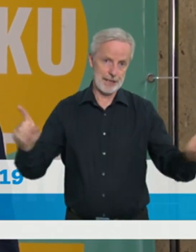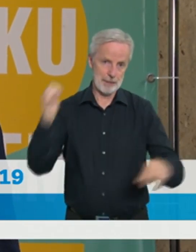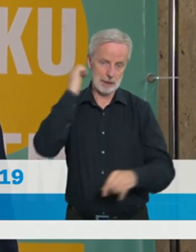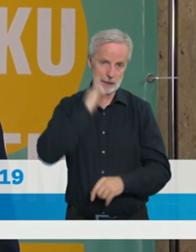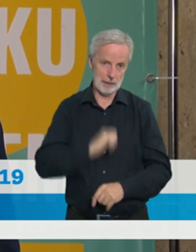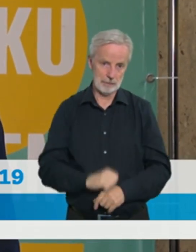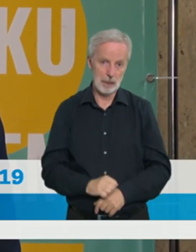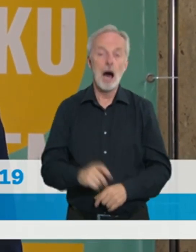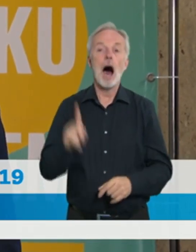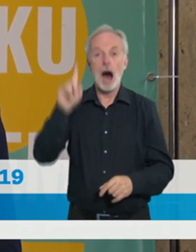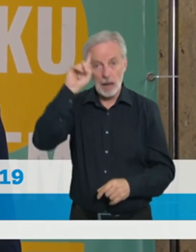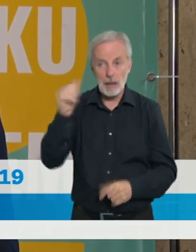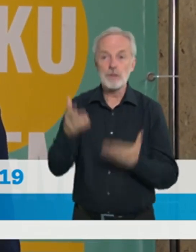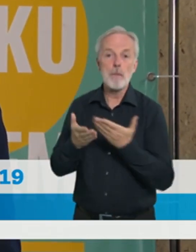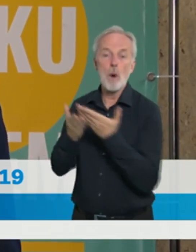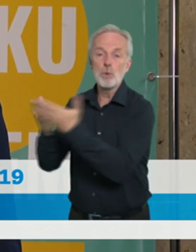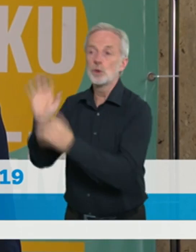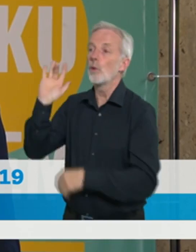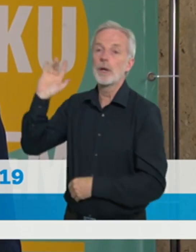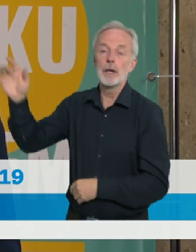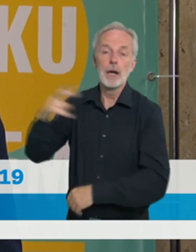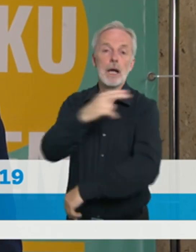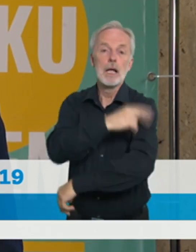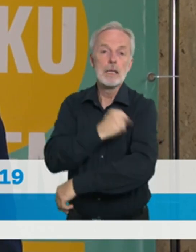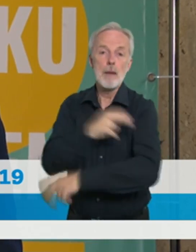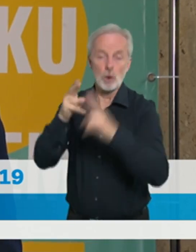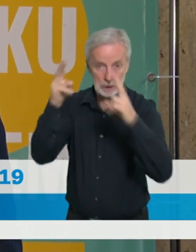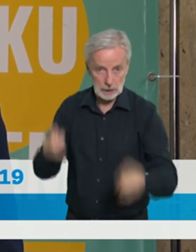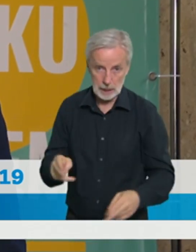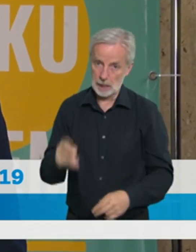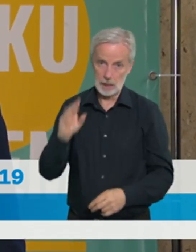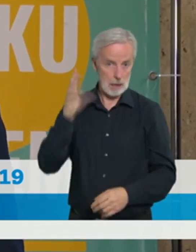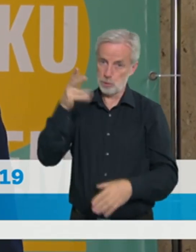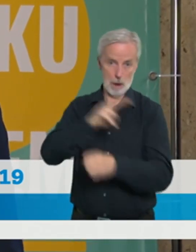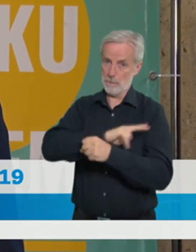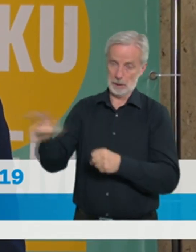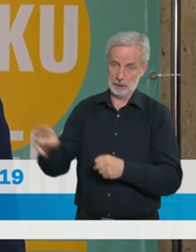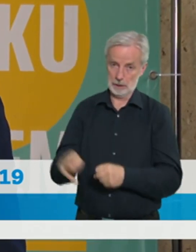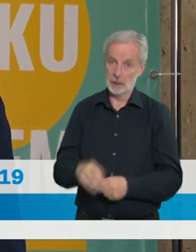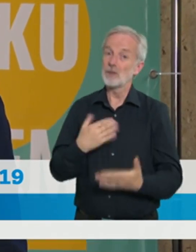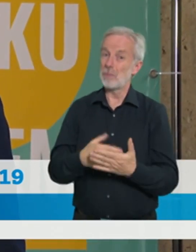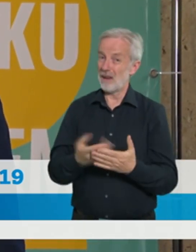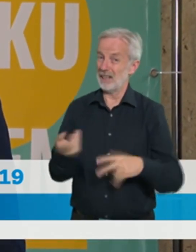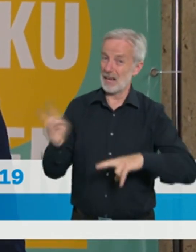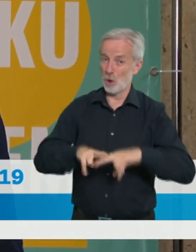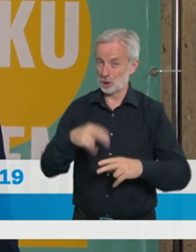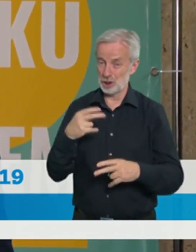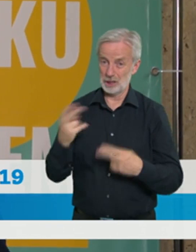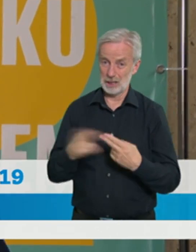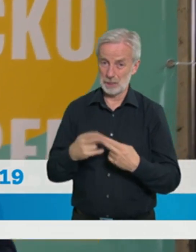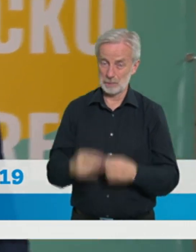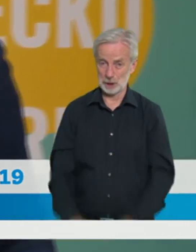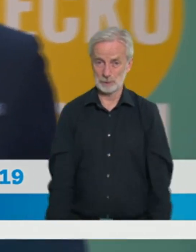nemocnicím. Tak, aby nemocnice nebyly zahlceny, protože to je to největší riziko, které teď identifikujeme.